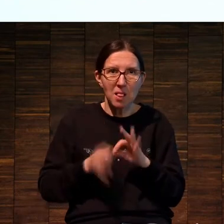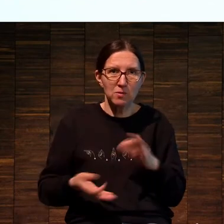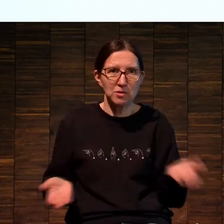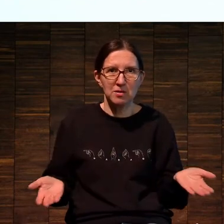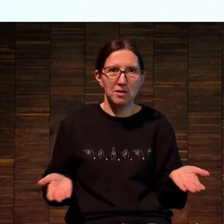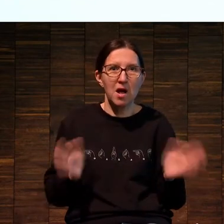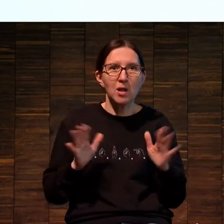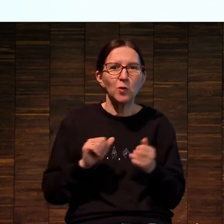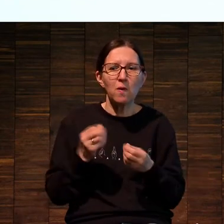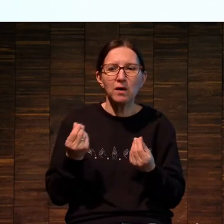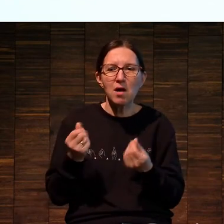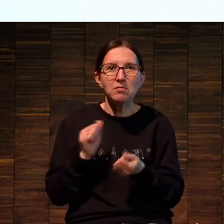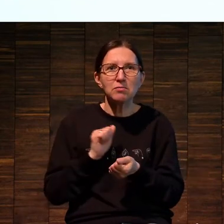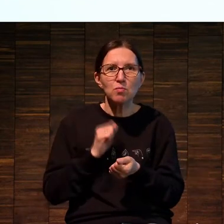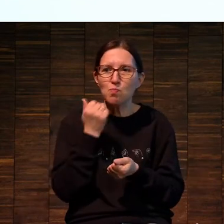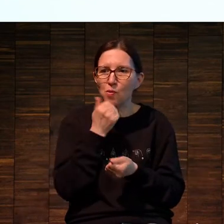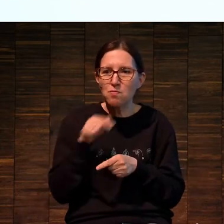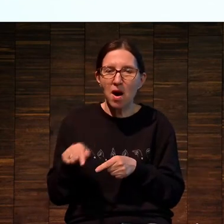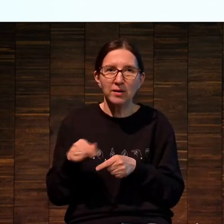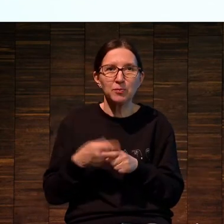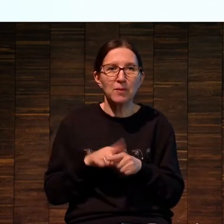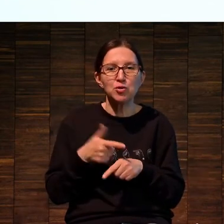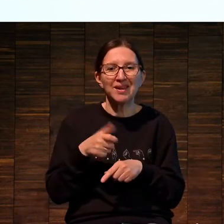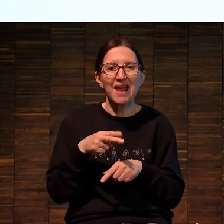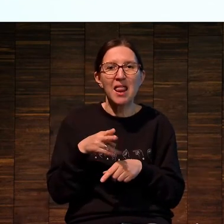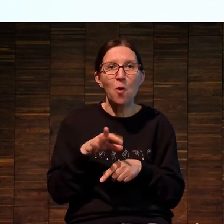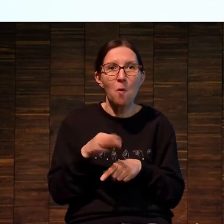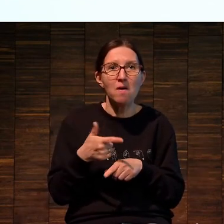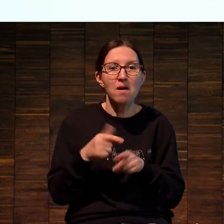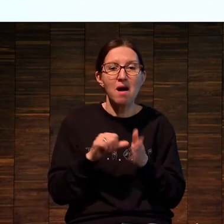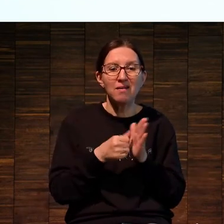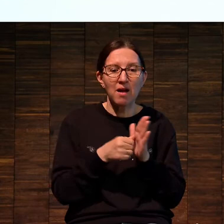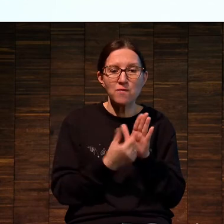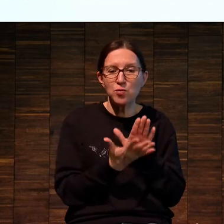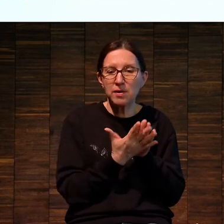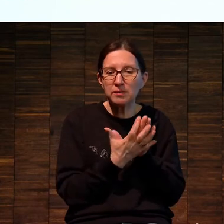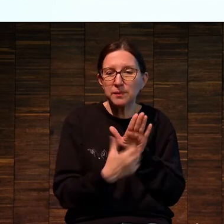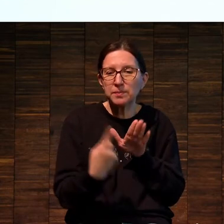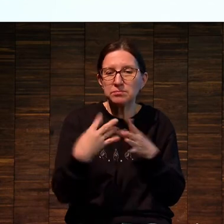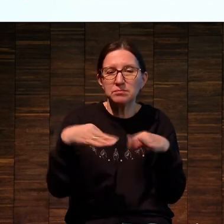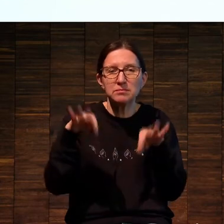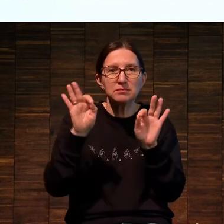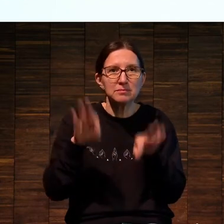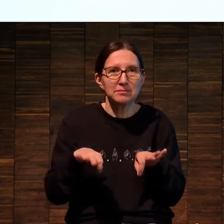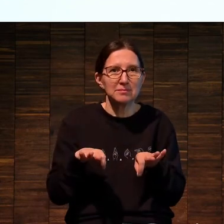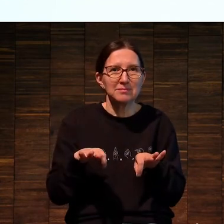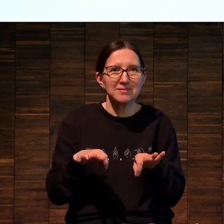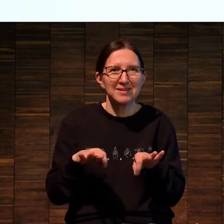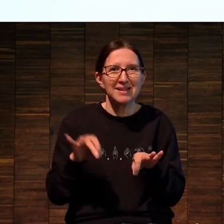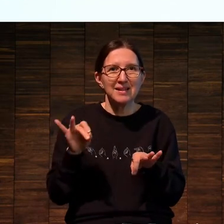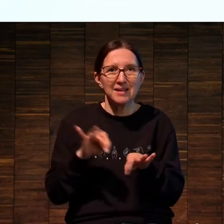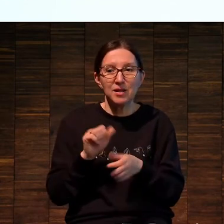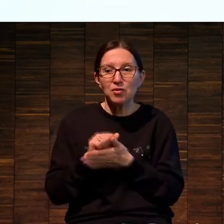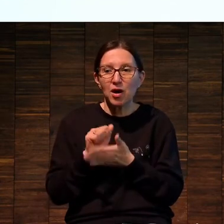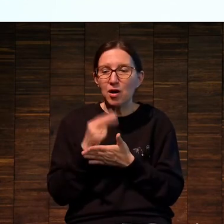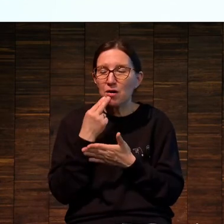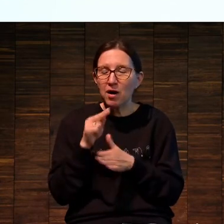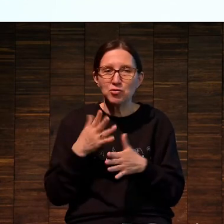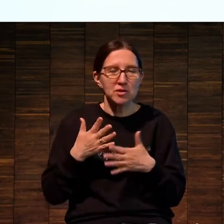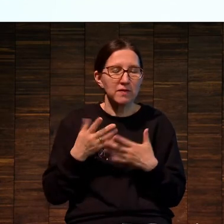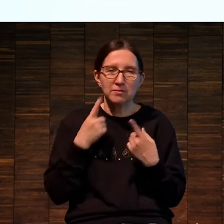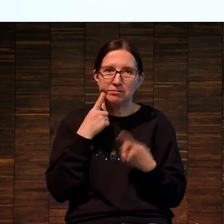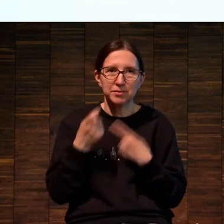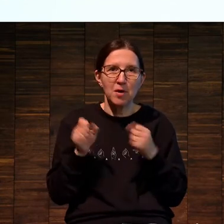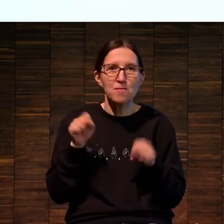Просто только по бумаге можно отличить, потому что гелиогравюры копируют это один в один. И в гелиогравюре ты можешь